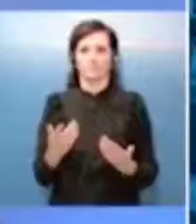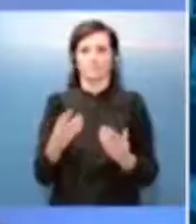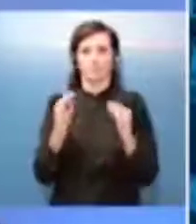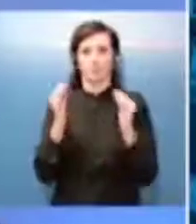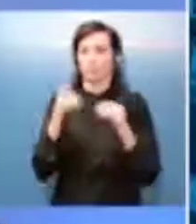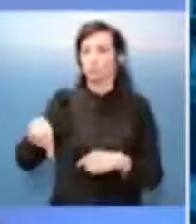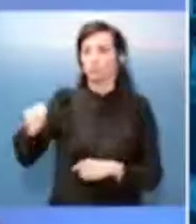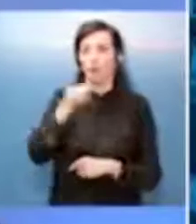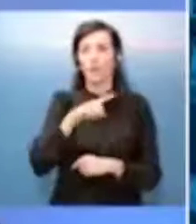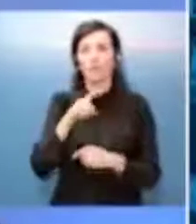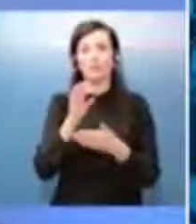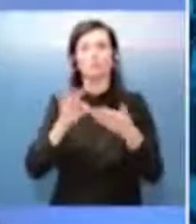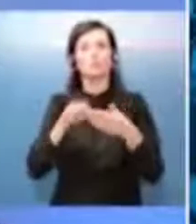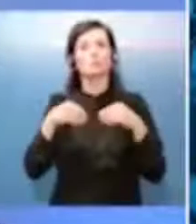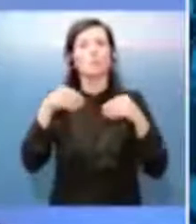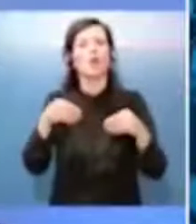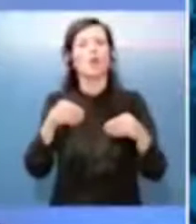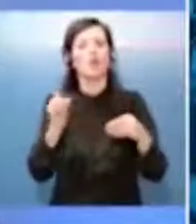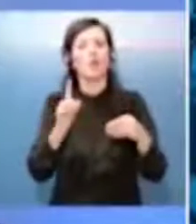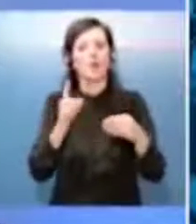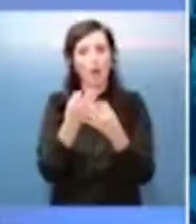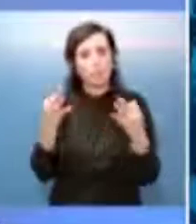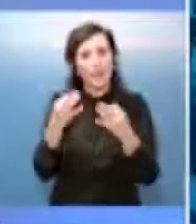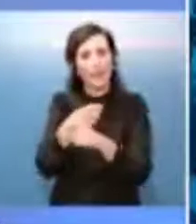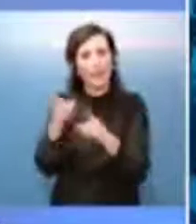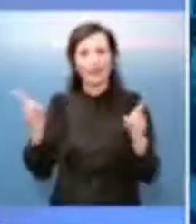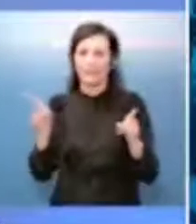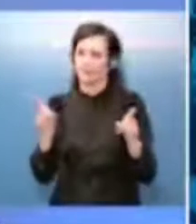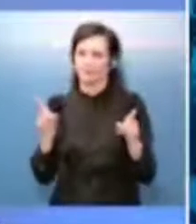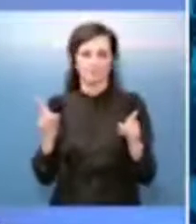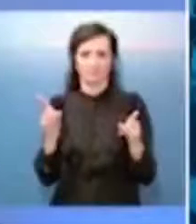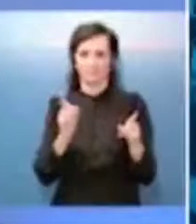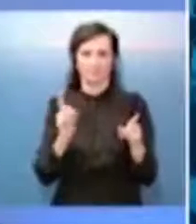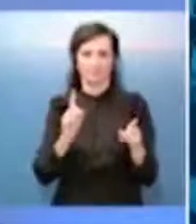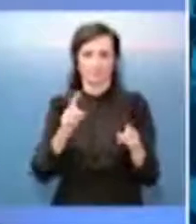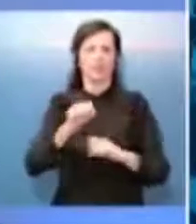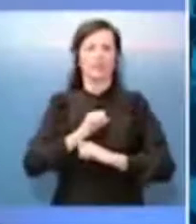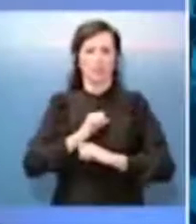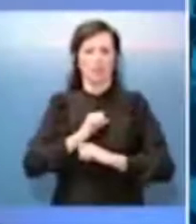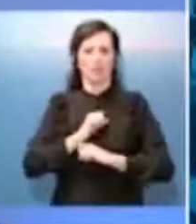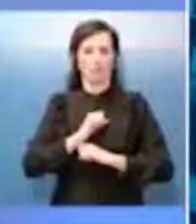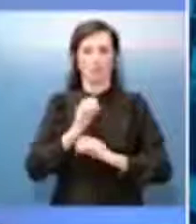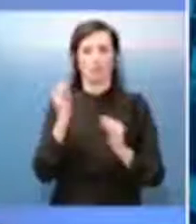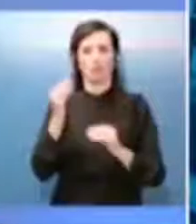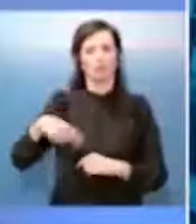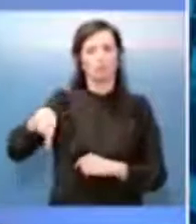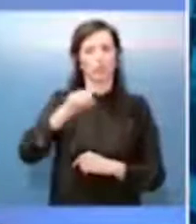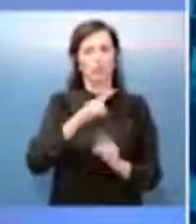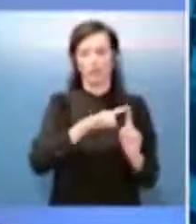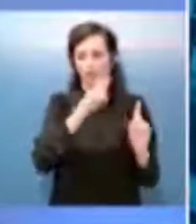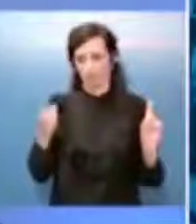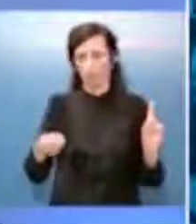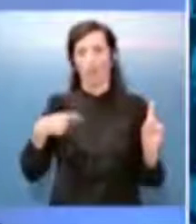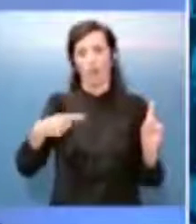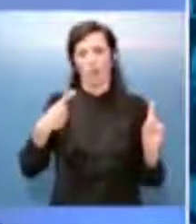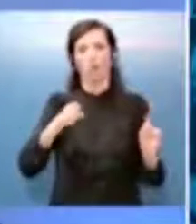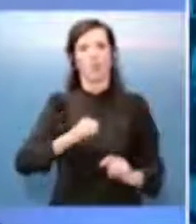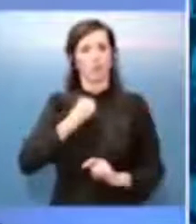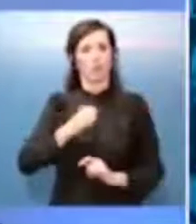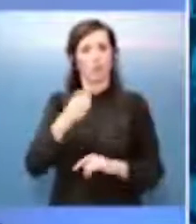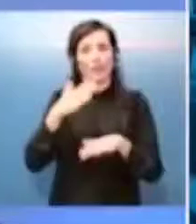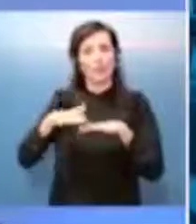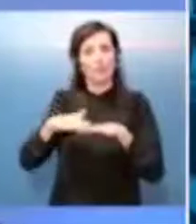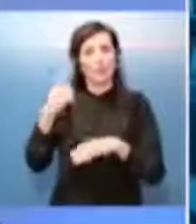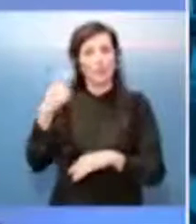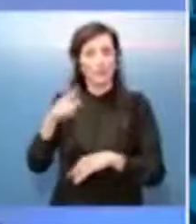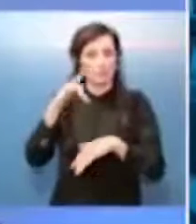esempio sul gas dice che bisognerebbe mettere un tetto a livello europeo però questa è un po' la considerazione che ha portato a